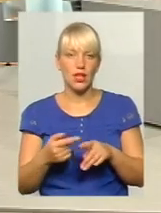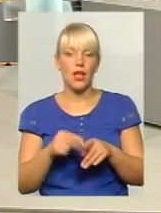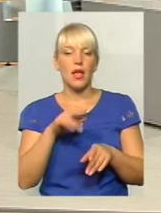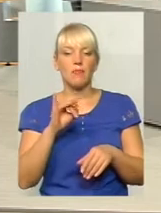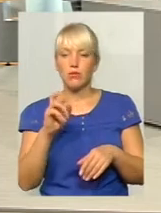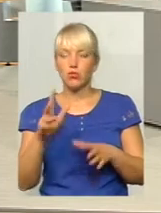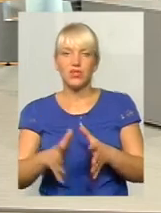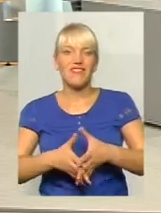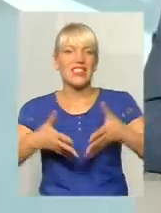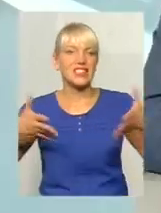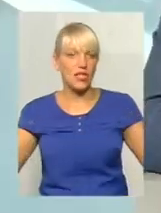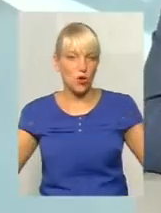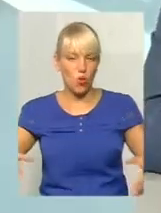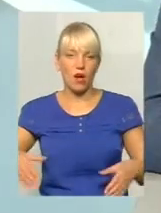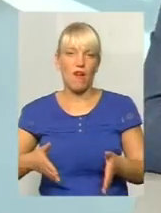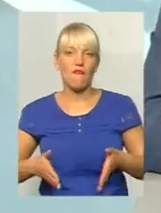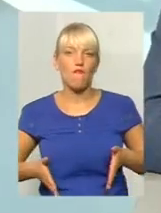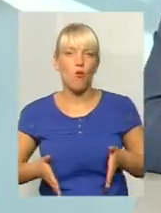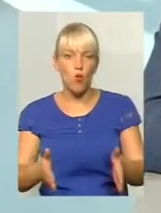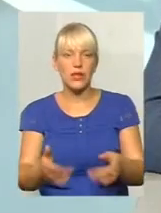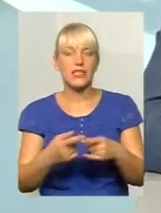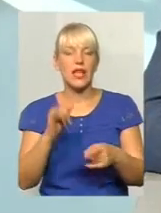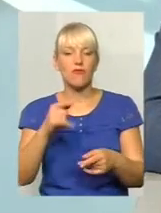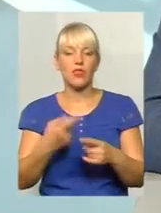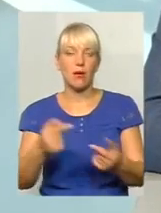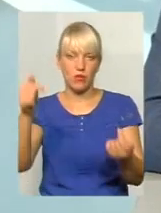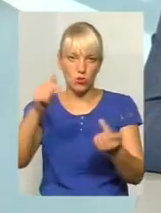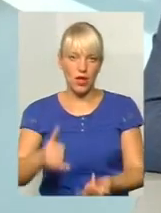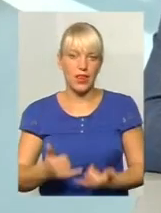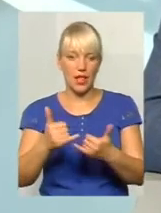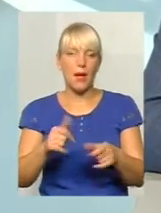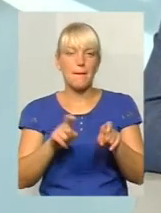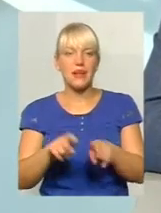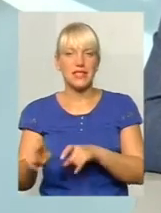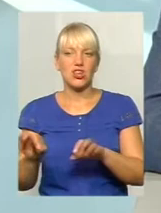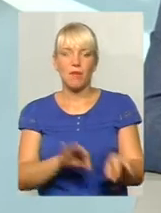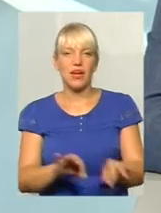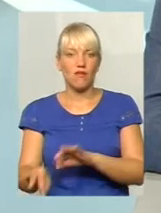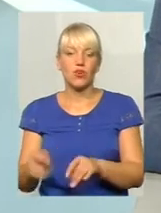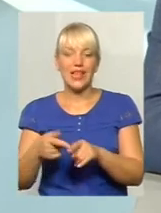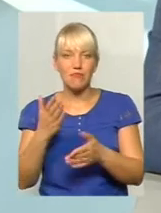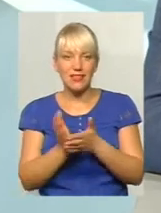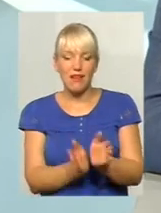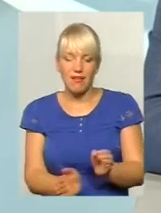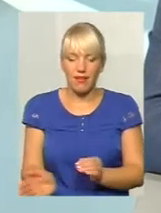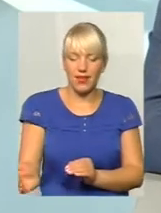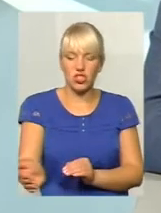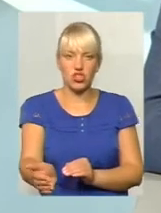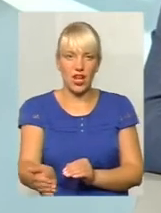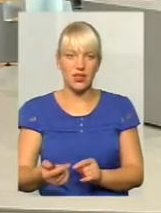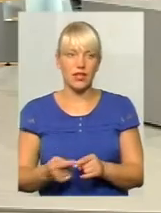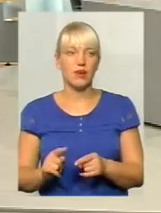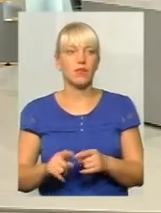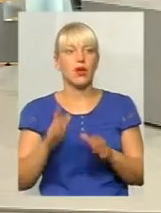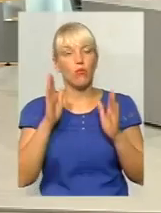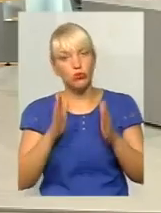широка вулиця. Вона пристосована для пасажирських перевезень. Дійсно, здійсно заїзні кишені для облаштування. Сергій Говорич, ви скажіть,